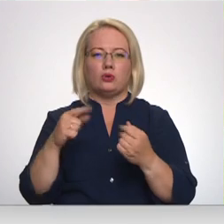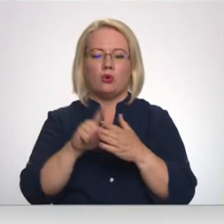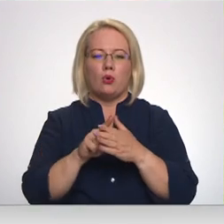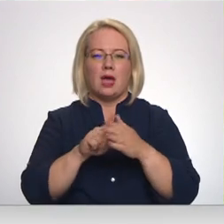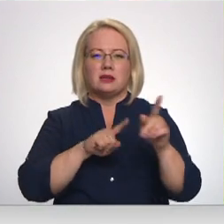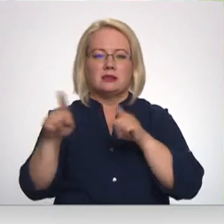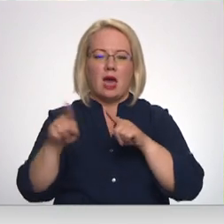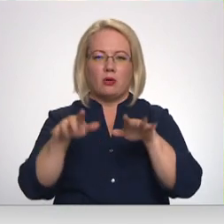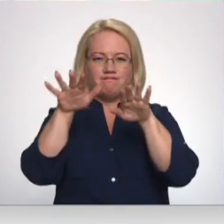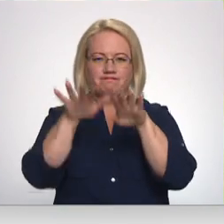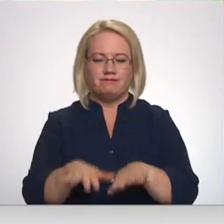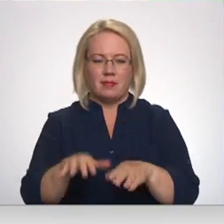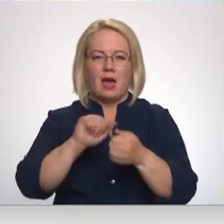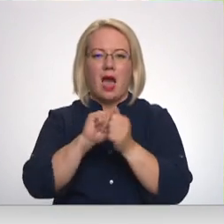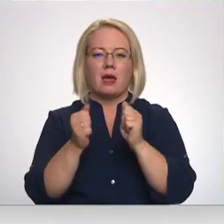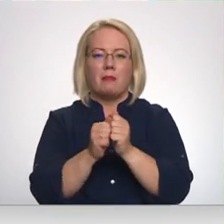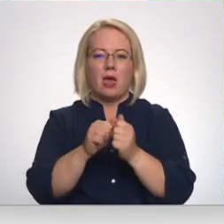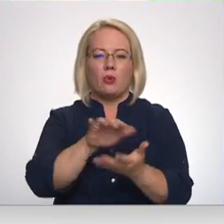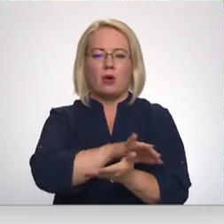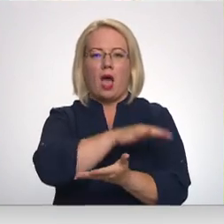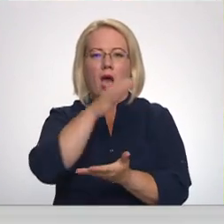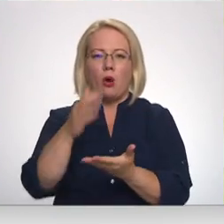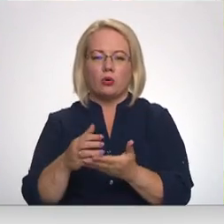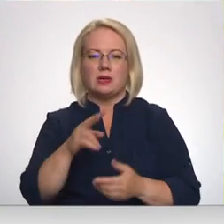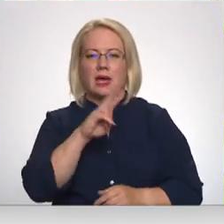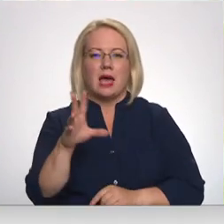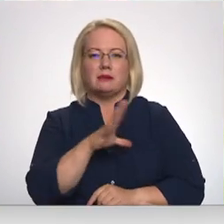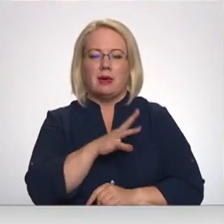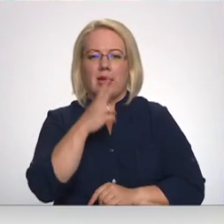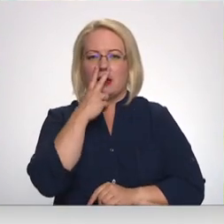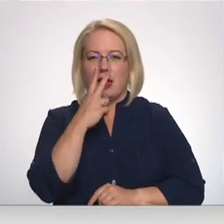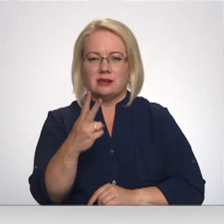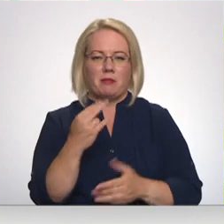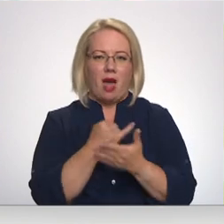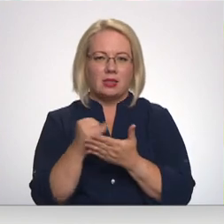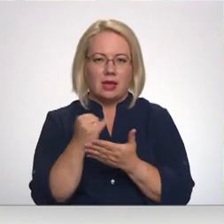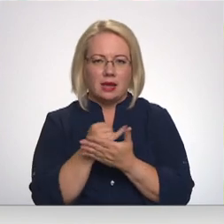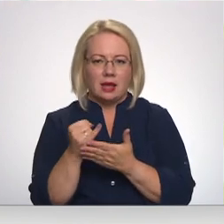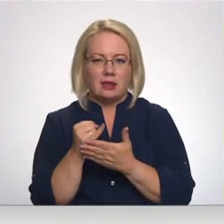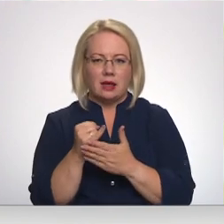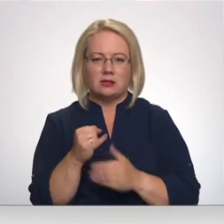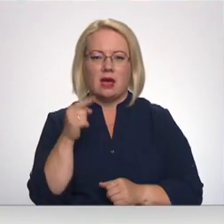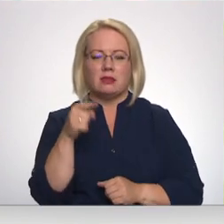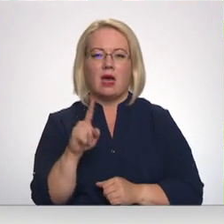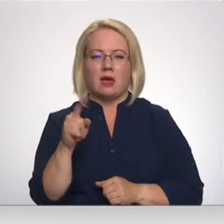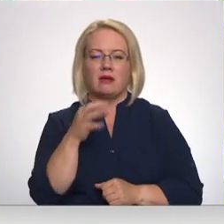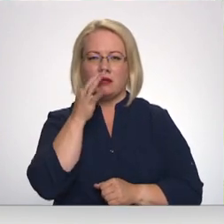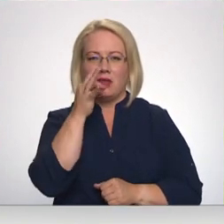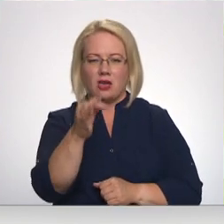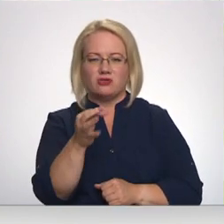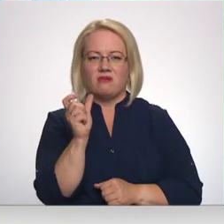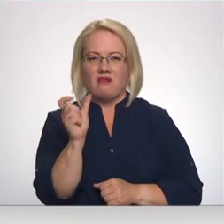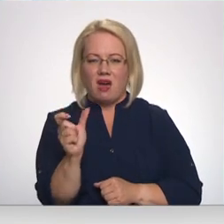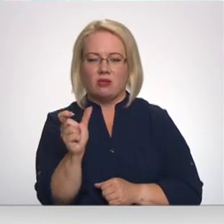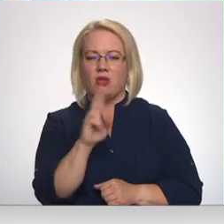zaros iekšā apmiņu kaudes, kuras ir pat bijusi redzamas un attīrīts, tā ir teikšu vārdiņa necienīgā